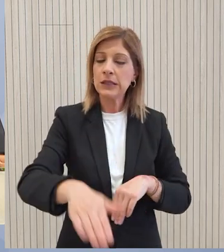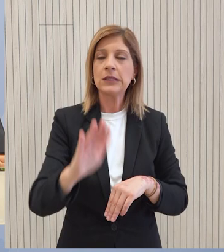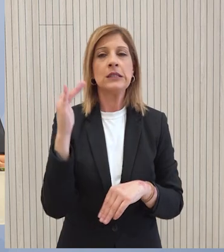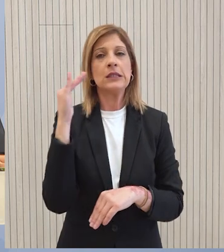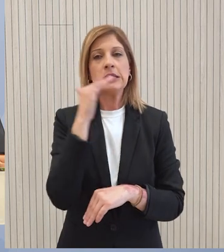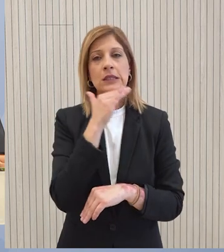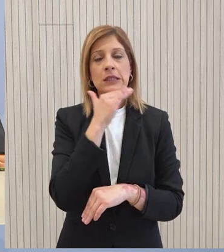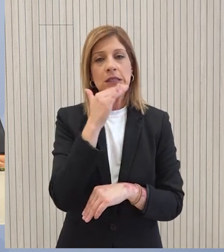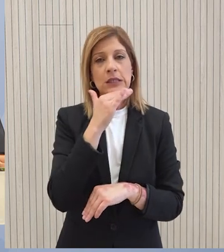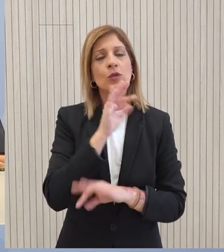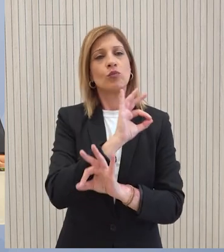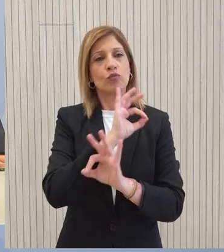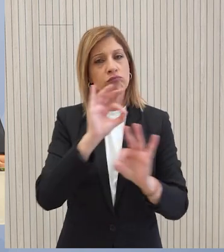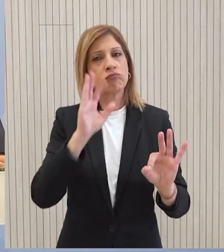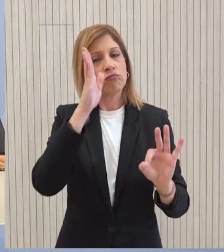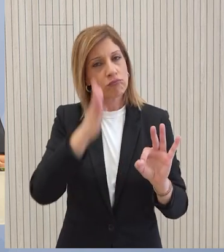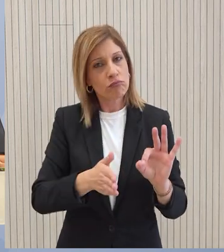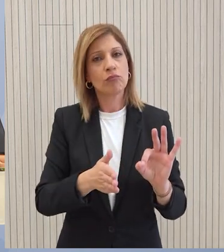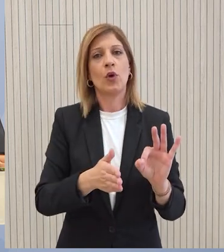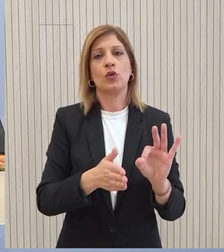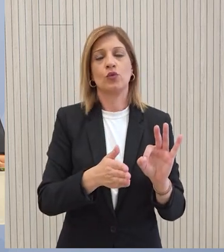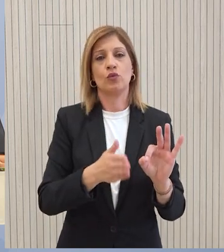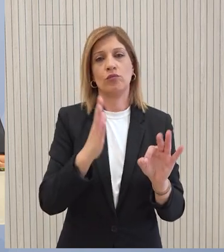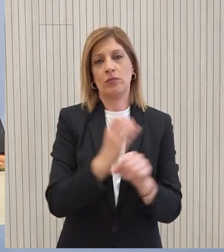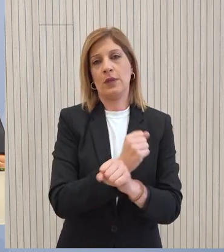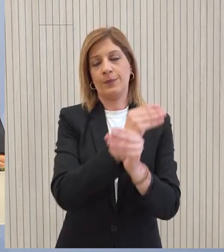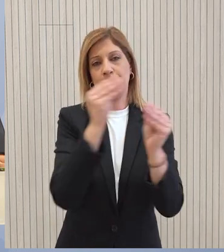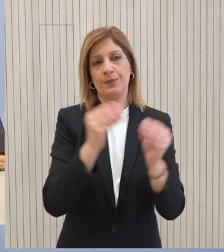σύμφωνα με το υλικό που θα έχουν στην διάθεσή τους, θα μπορέσουν να καταλήξουν.